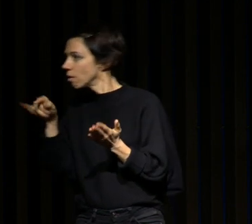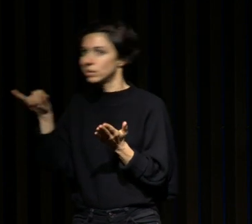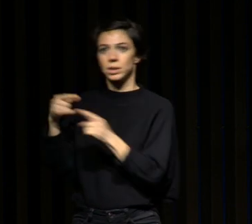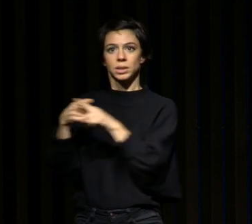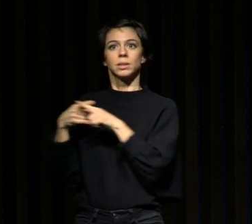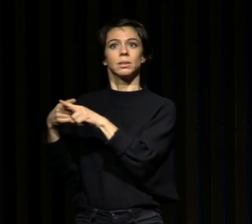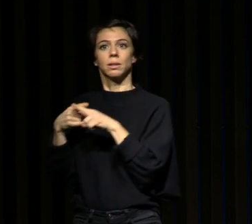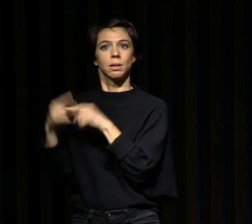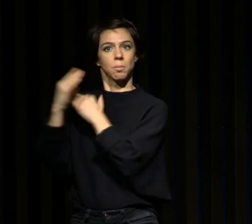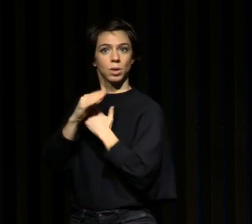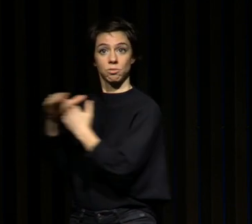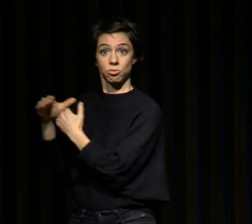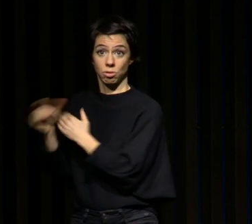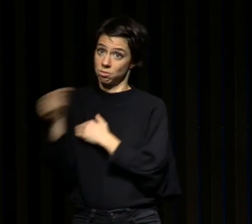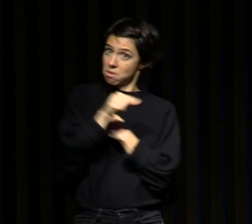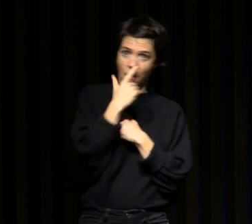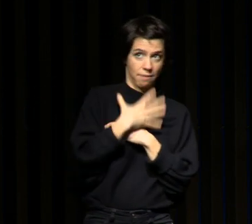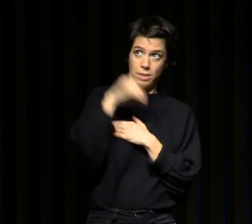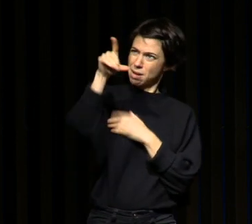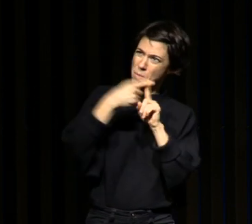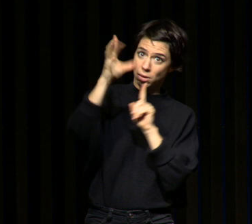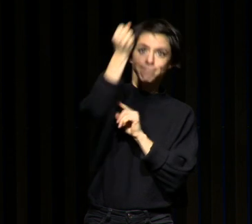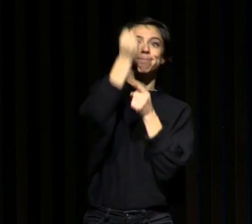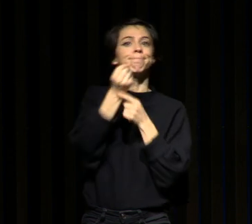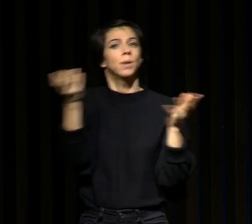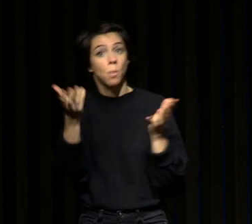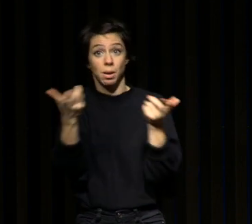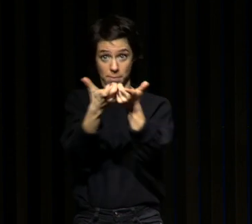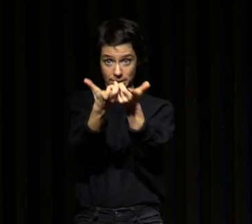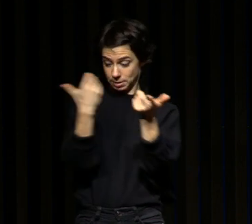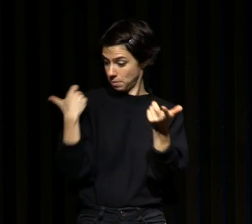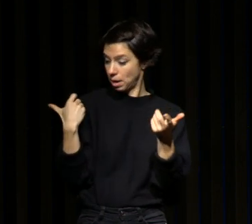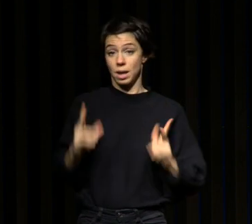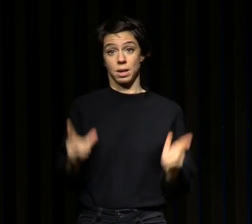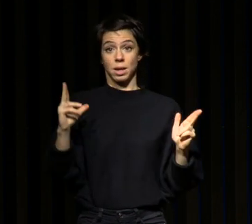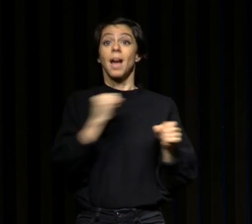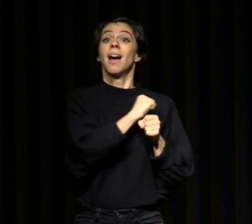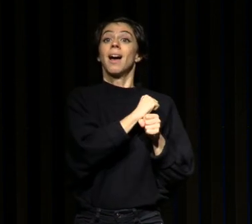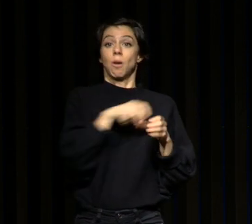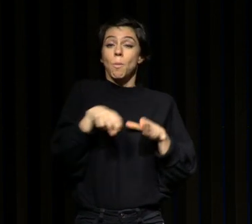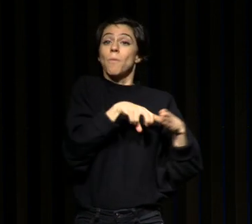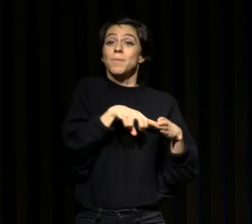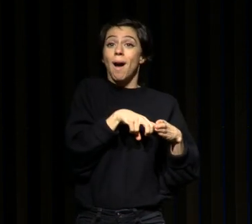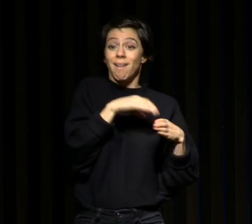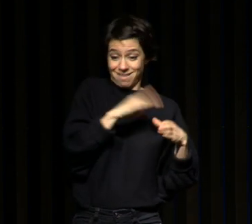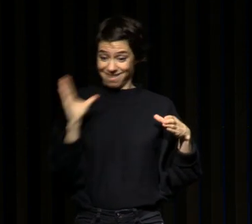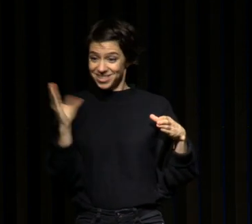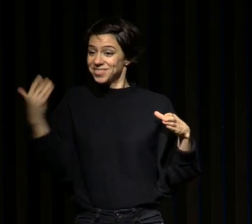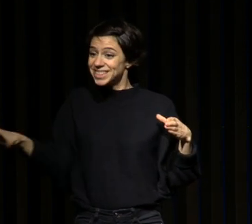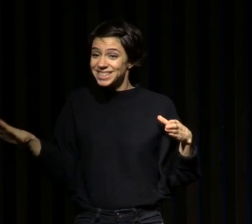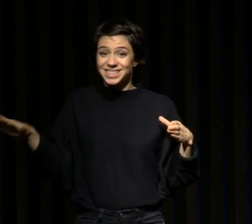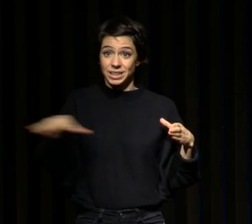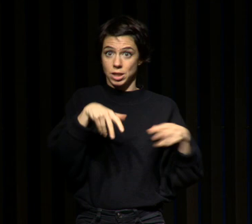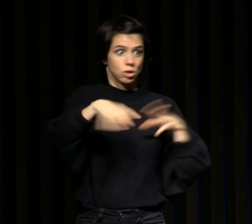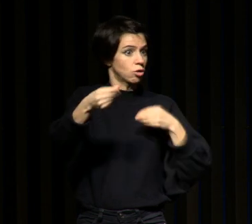déconfinement il n'y a eu aucune baisse des plaintes de sommeil c'est-à-dire que alors que l'anxiété et la dépression a baissé